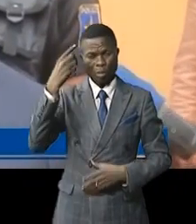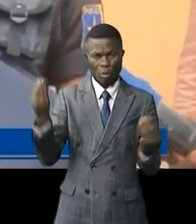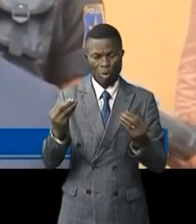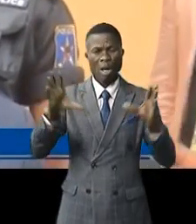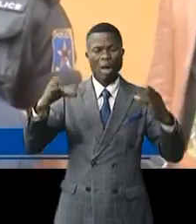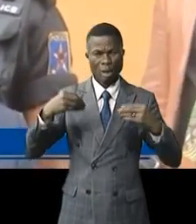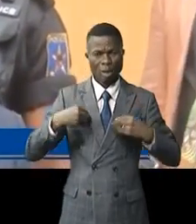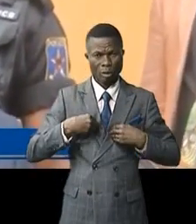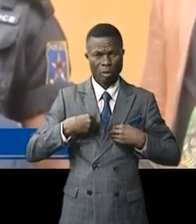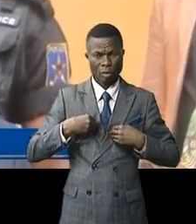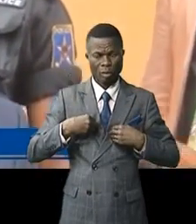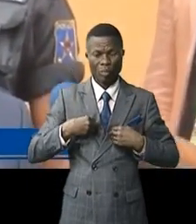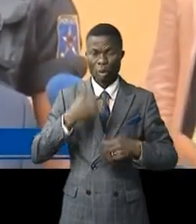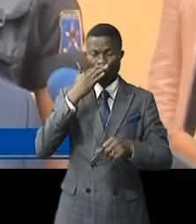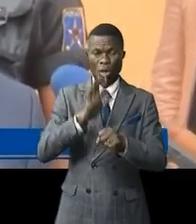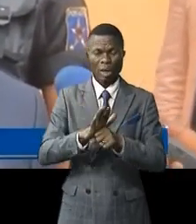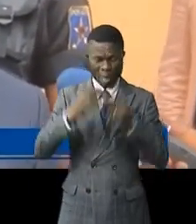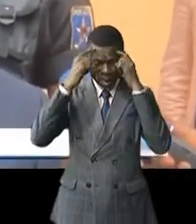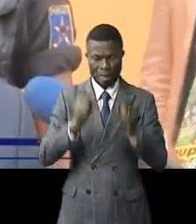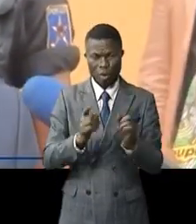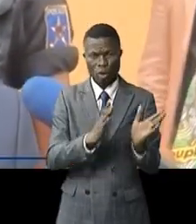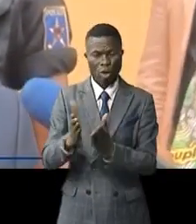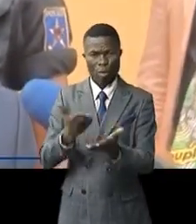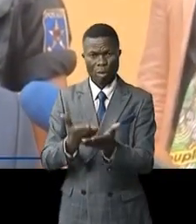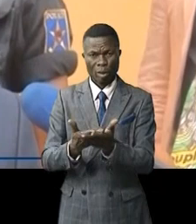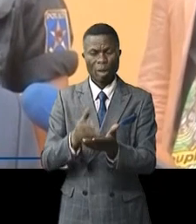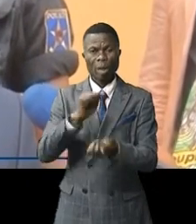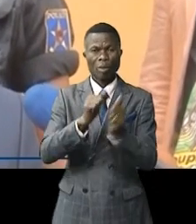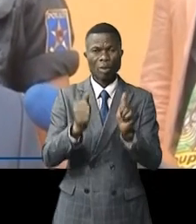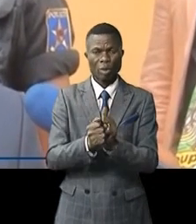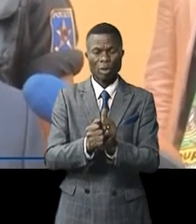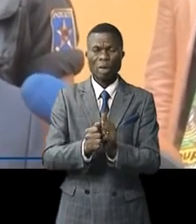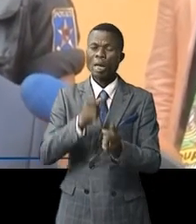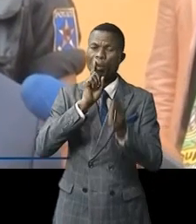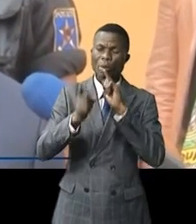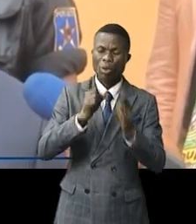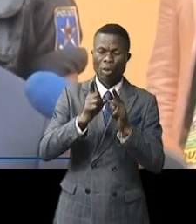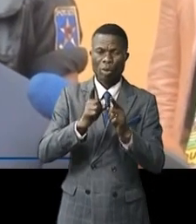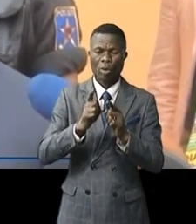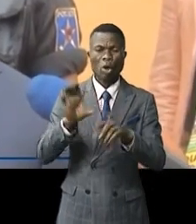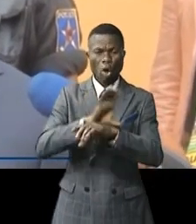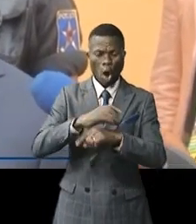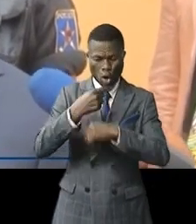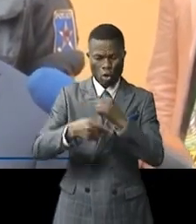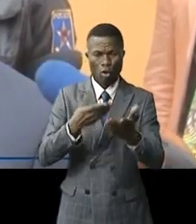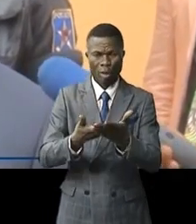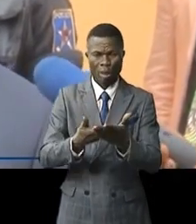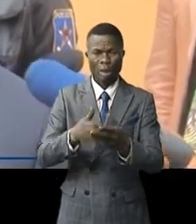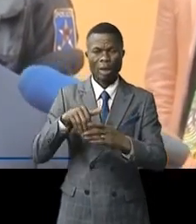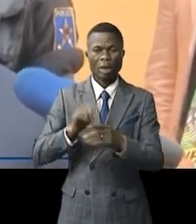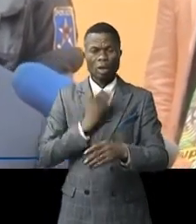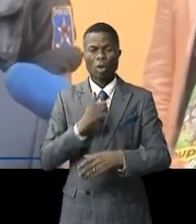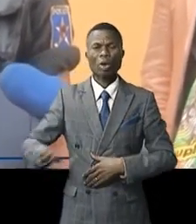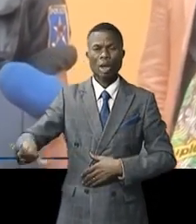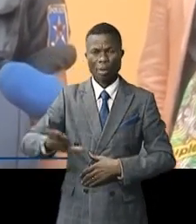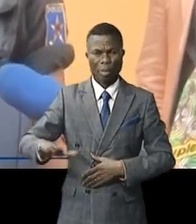accepter les compromis que nous avons eus dans le cadre des négociations pour que les cours reprennent dans